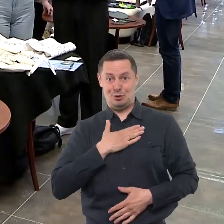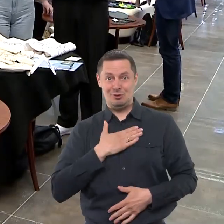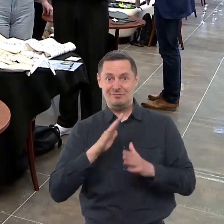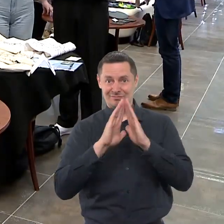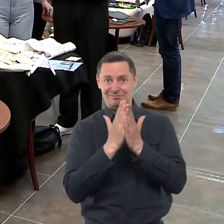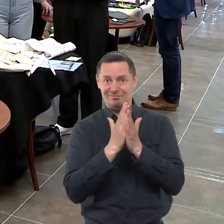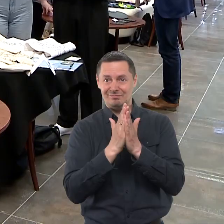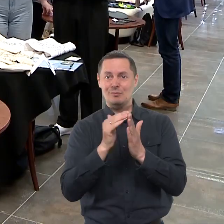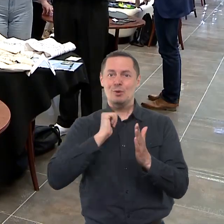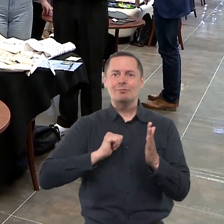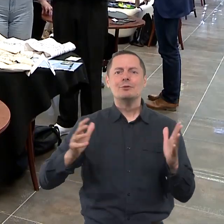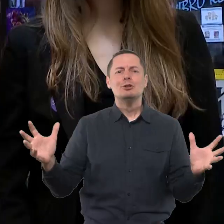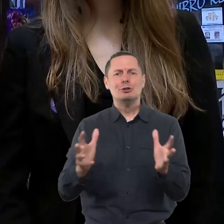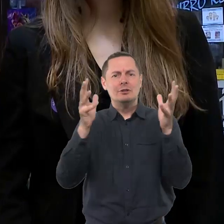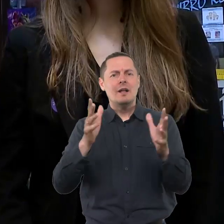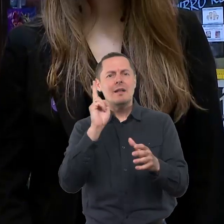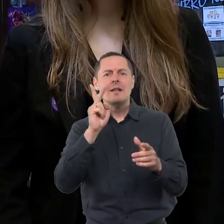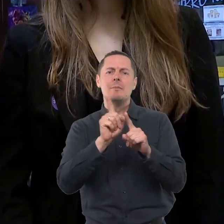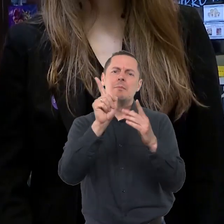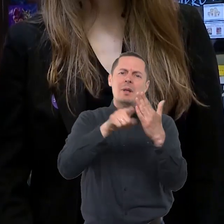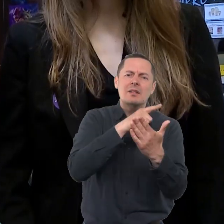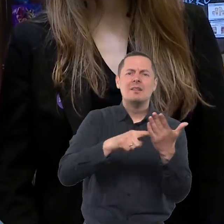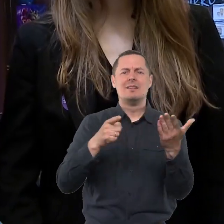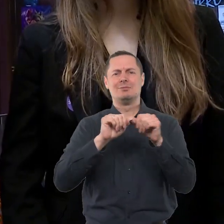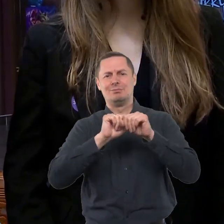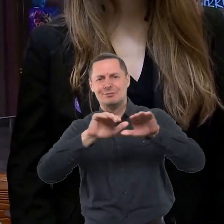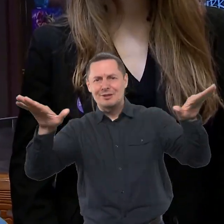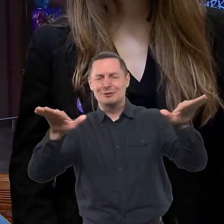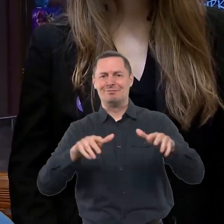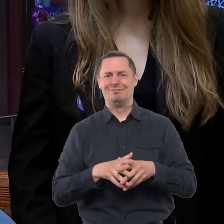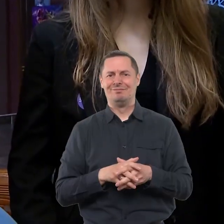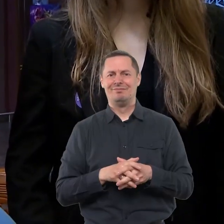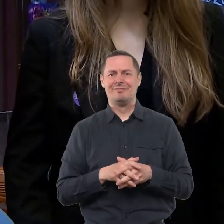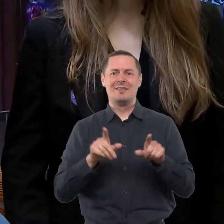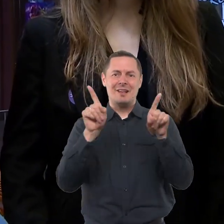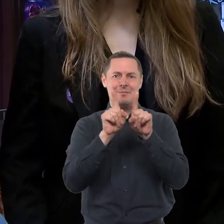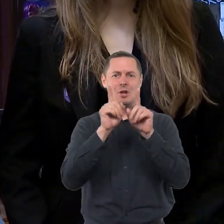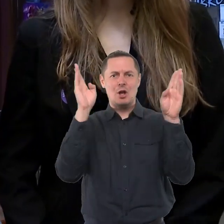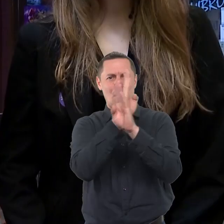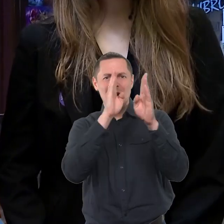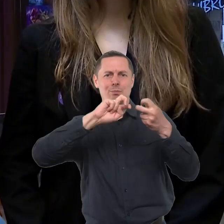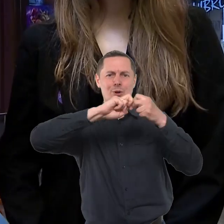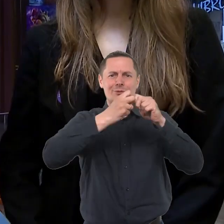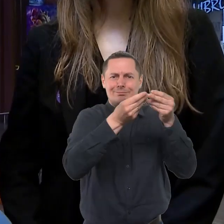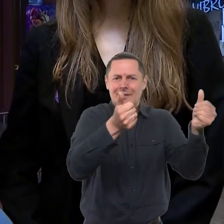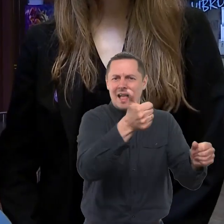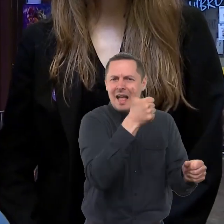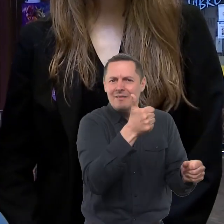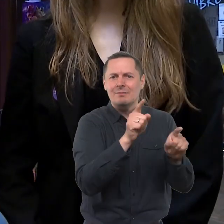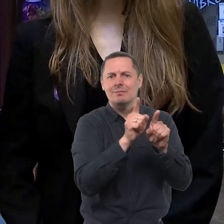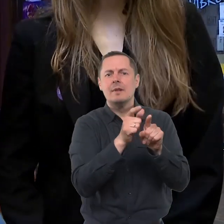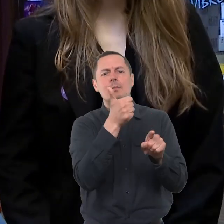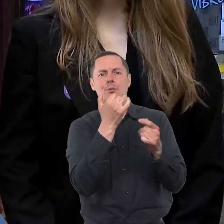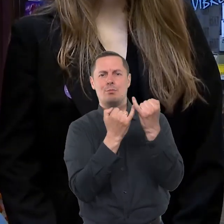skatiname žmonės vėl susti laiščius. Taip pat bandome spręsti ekologinę problemą, kadangi